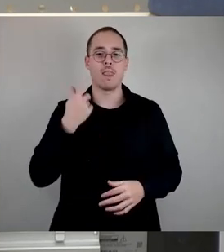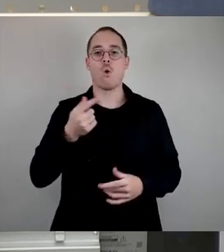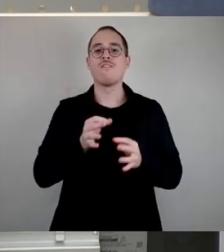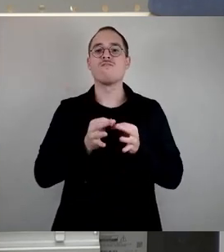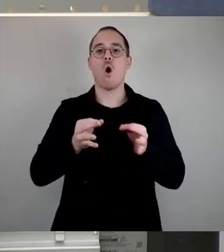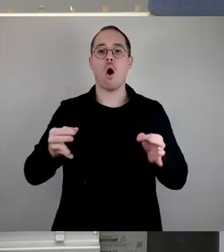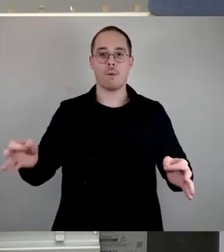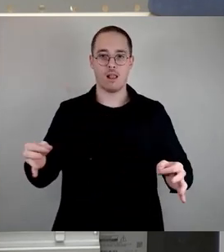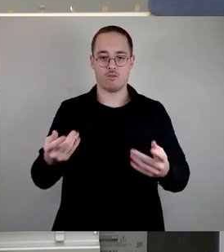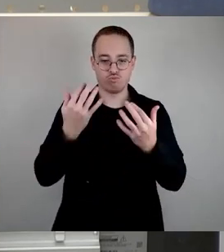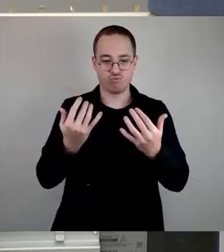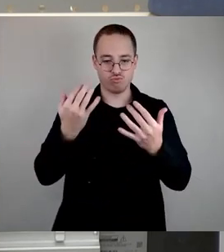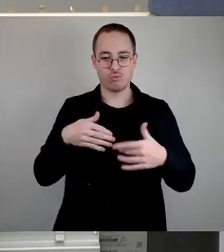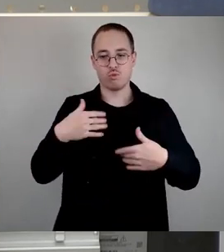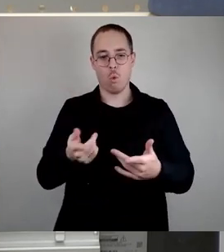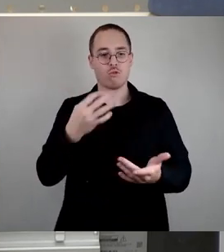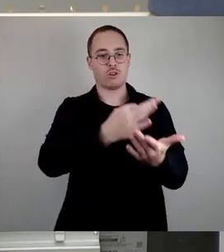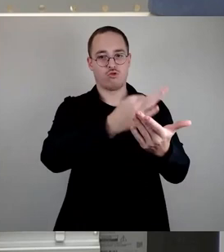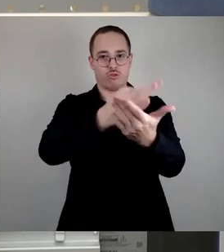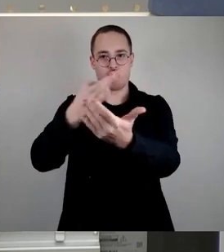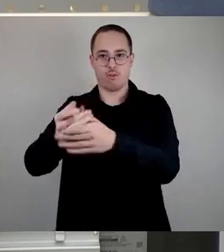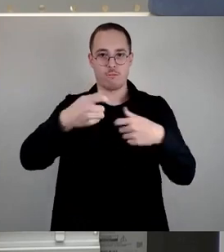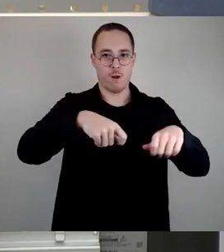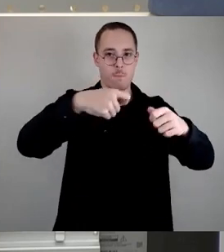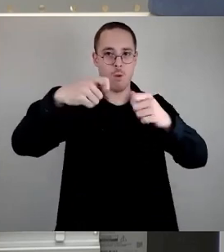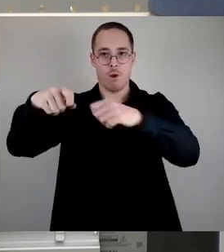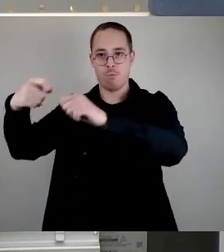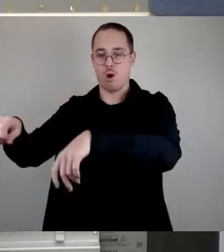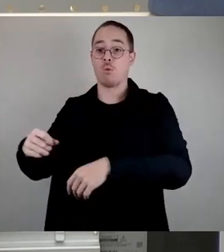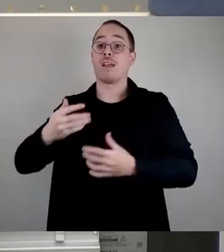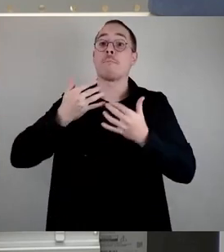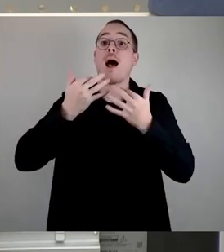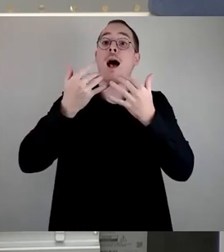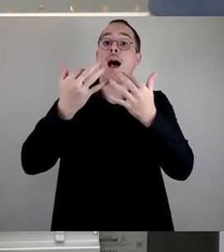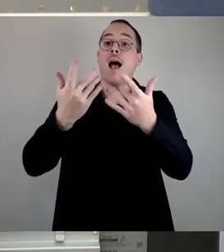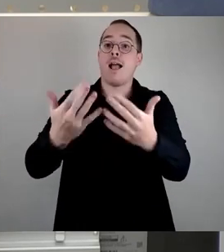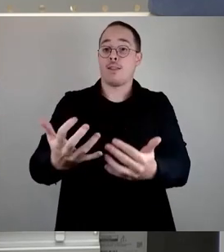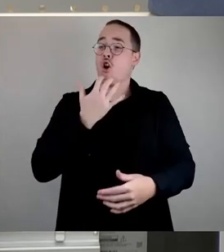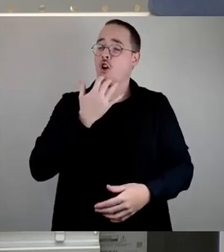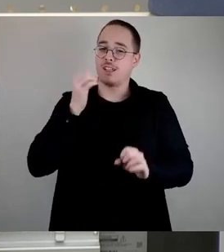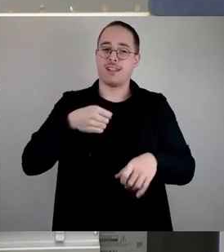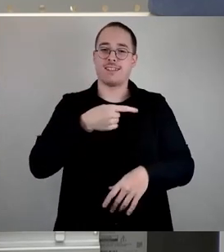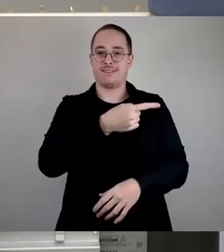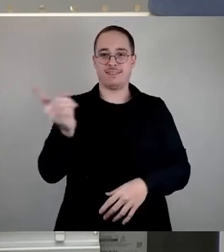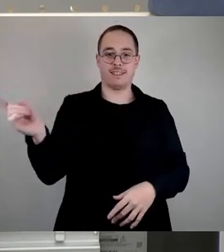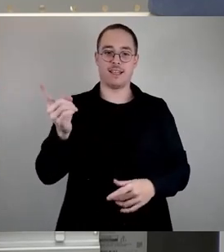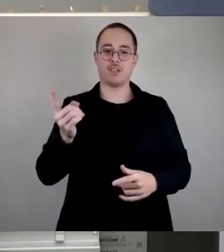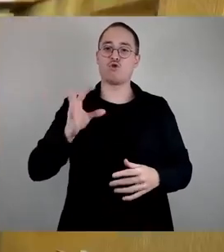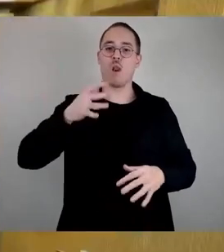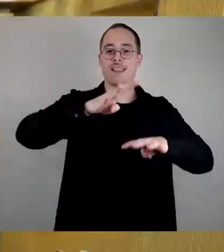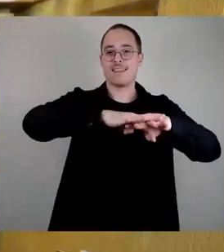gebaut werden, damit es bald in dieser Stadt ein vernünftiges Toilettennetz gibt. Und damit bin ich am Ende. Vielen Dank.